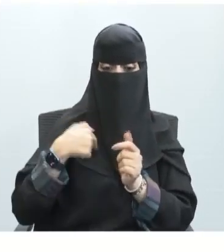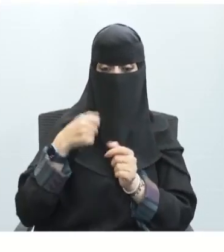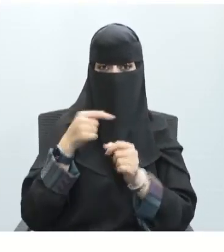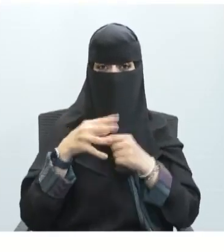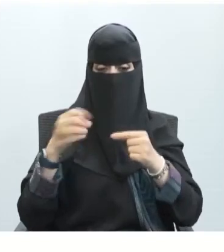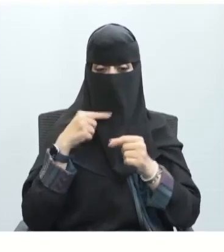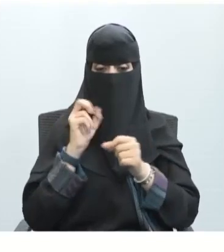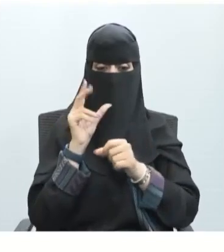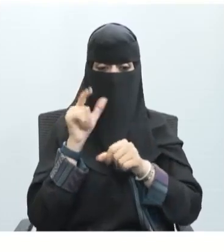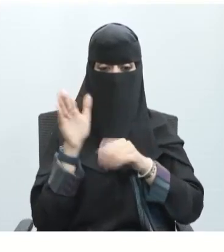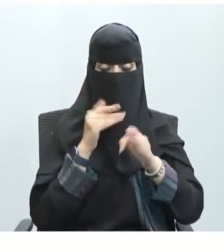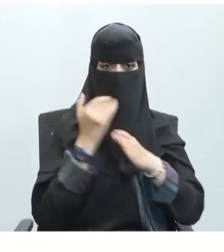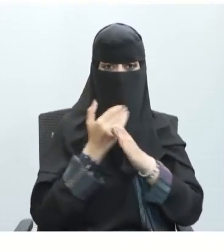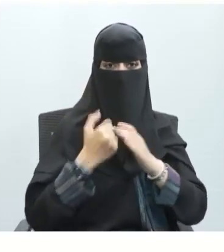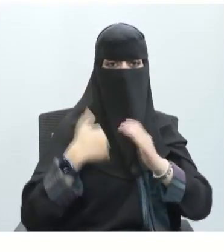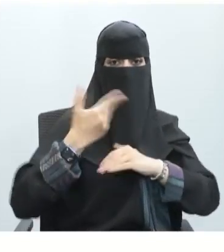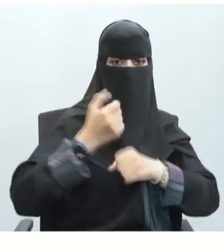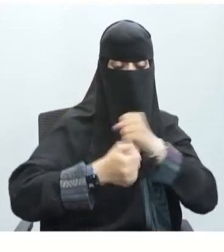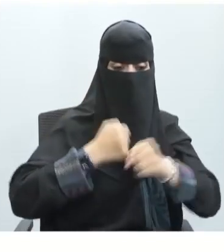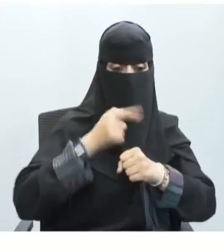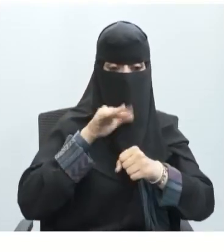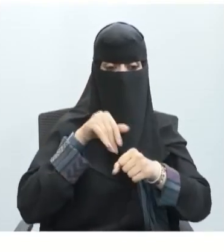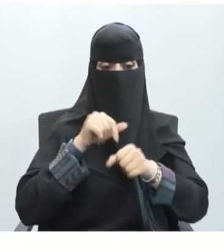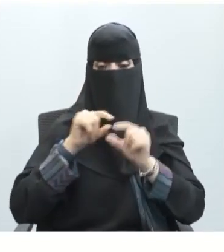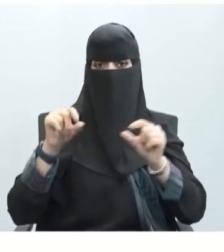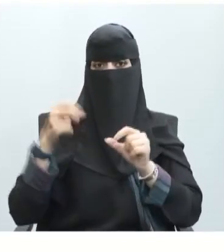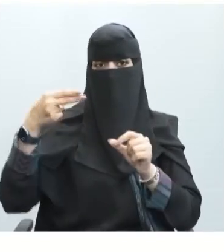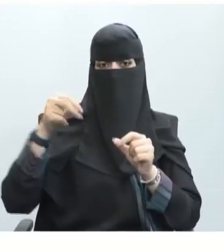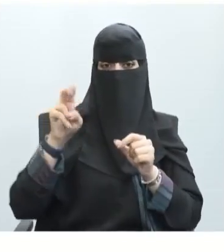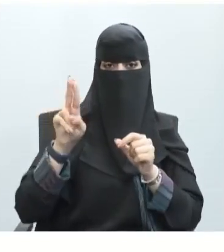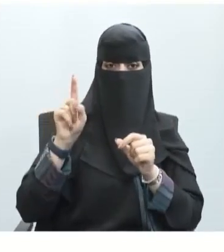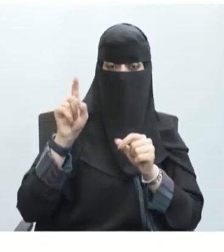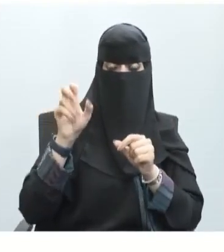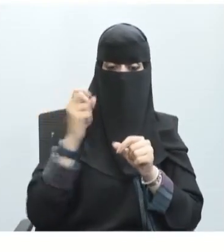أقل شدة للمنبه تسبب إنتاج جهد الفعل بعتبة التنبيه